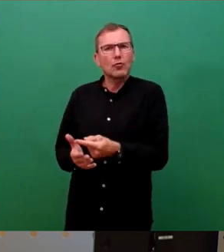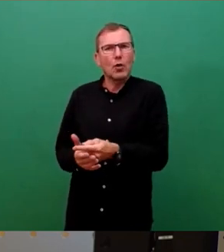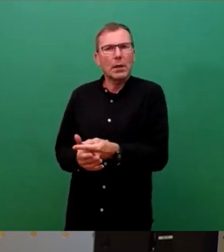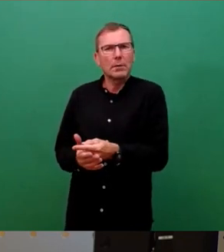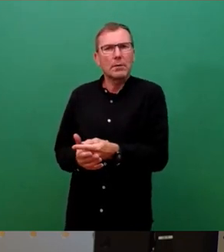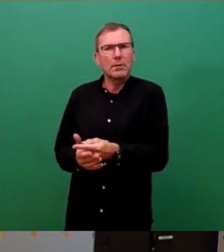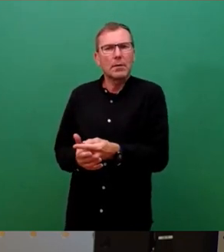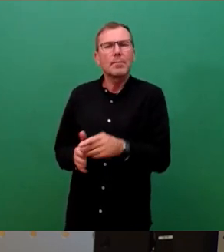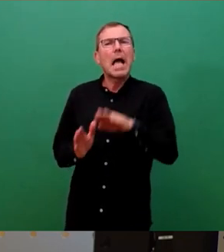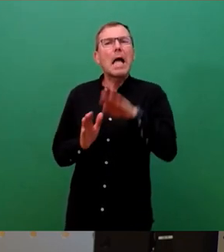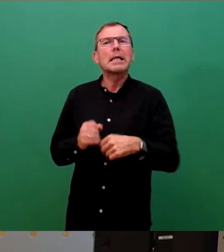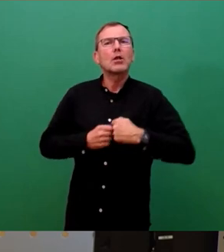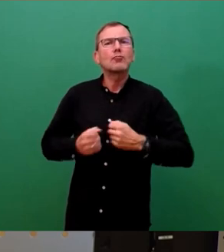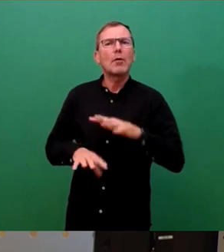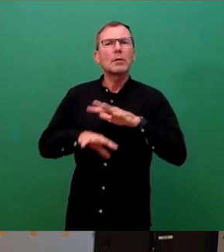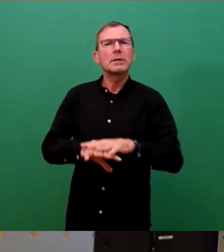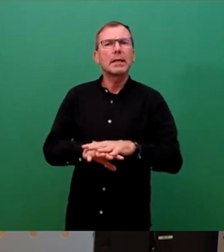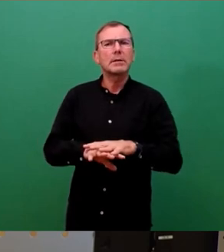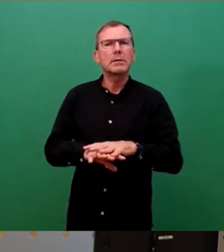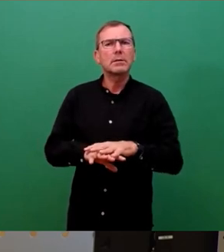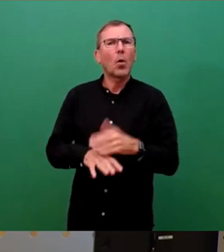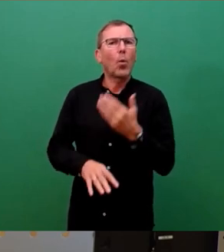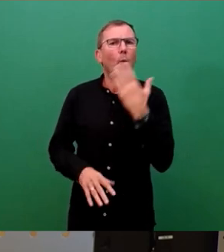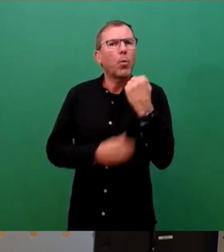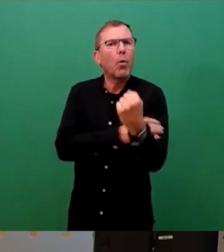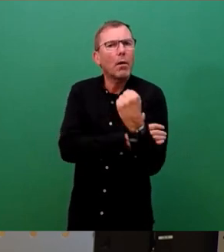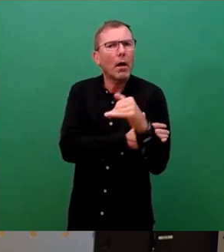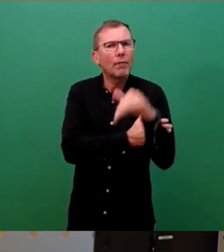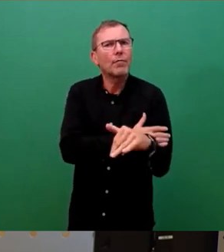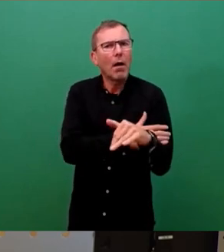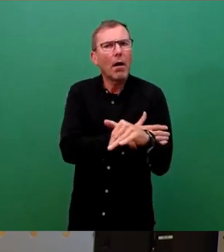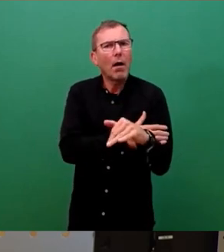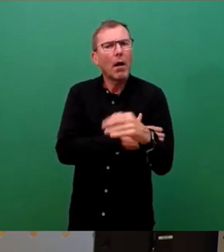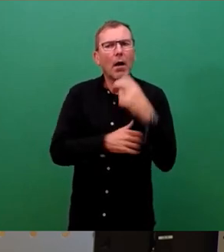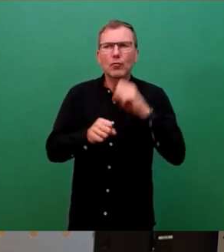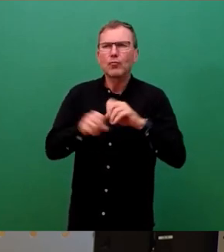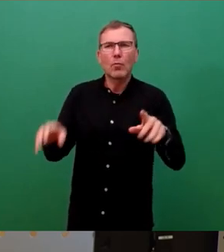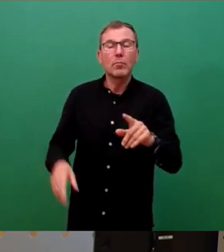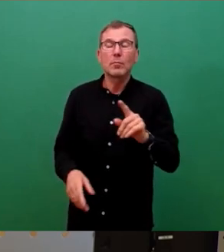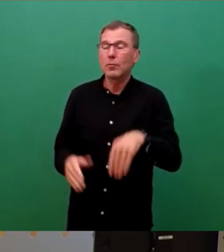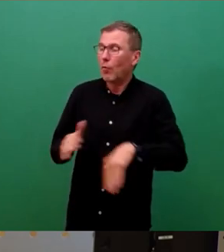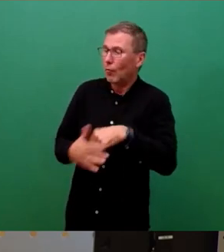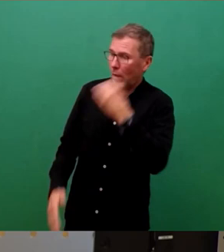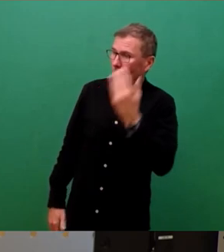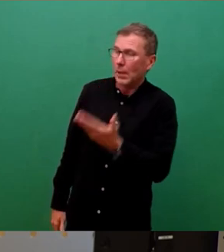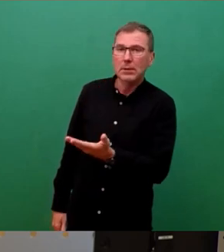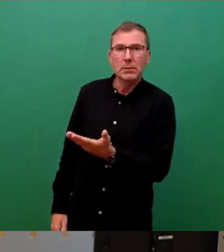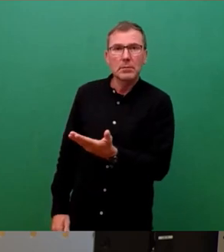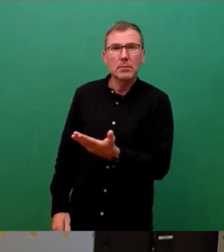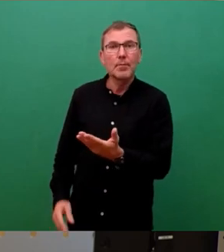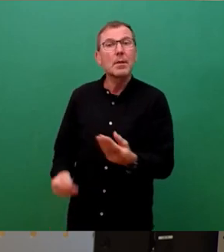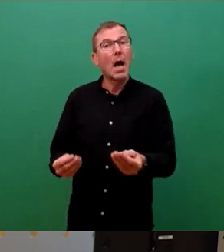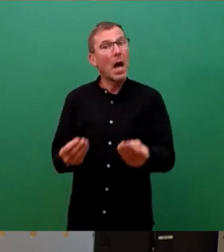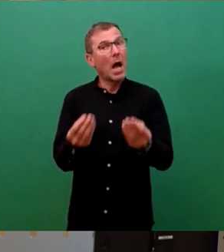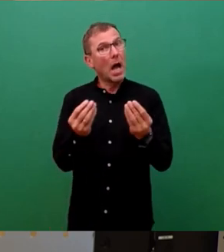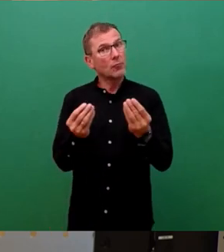das Niederspannungsnetz hat überhaupt nie die Kapazität, um das alles hinzubringen. Und was ja auch völlig vergessen ist, aktuell wird